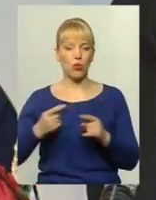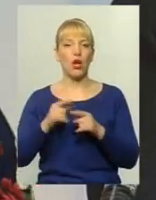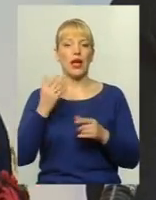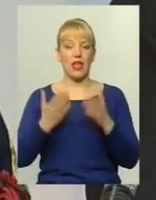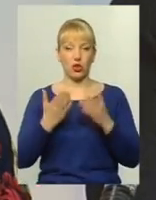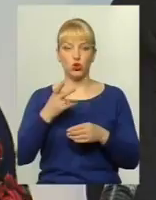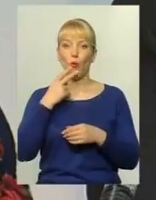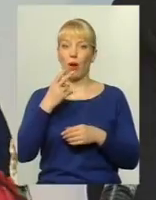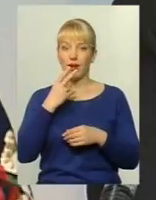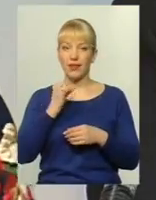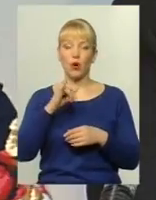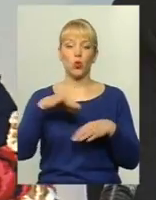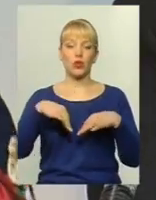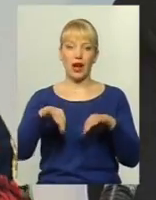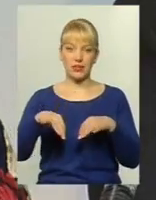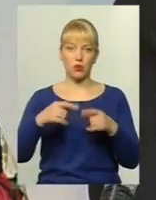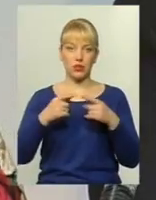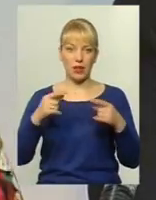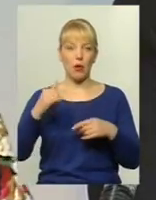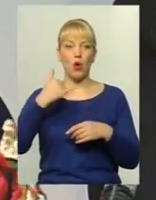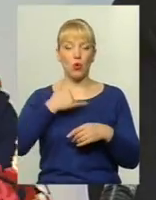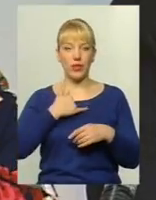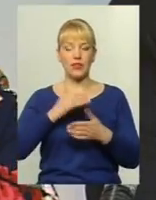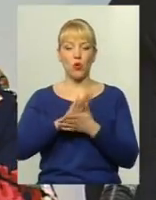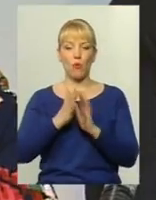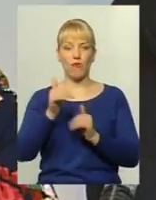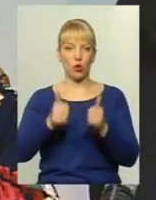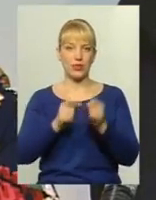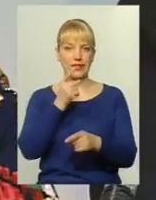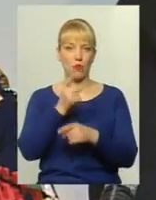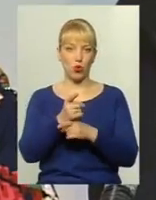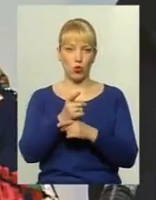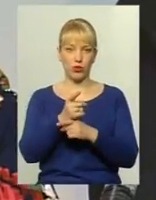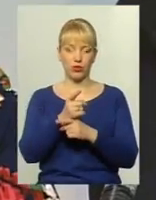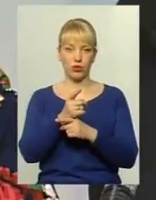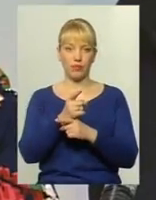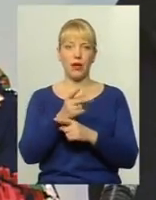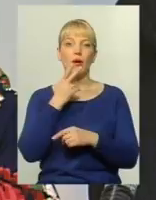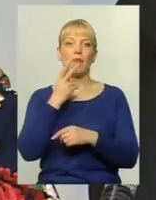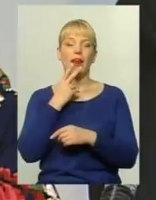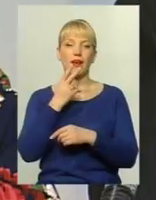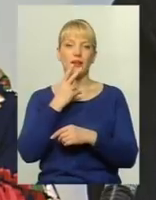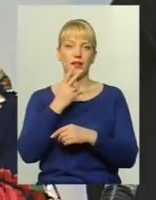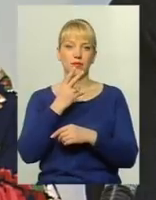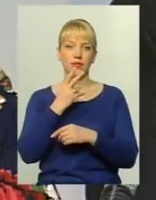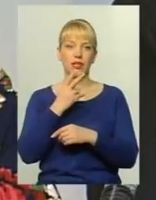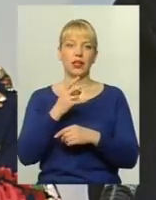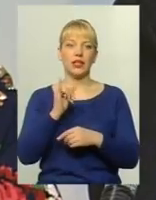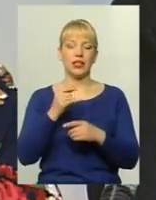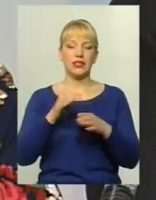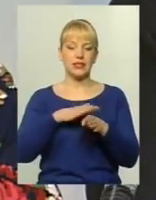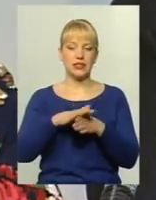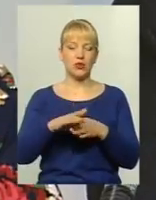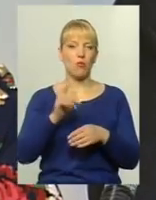паління в транспортних засобах Дійсно, в умовами конкурсу заборонено Паління в транспортних засобах Здійснюється